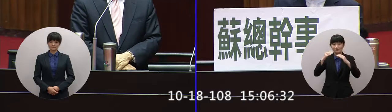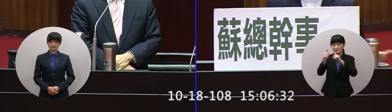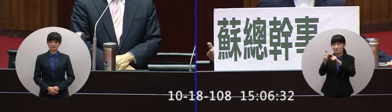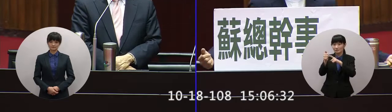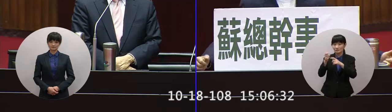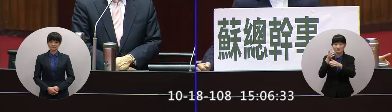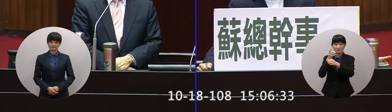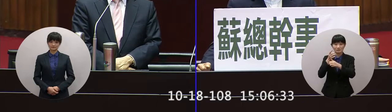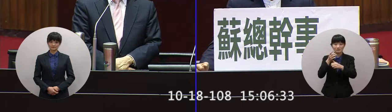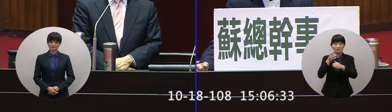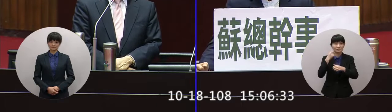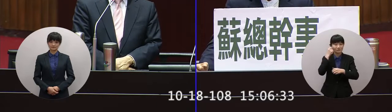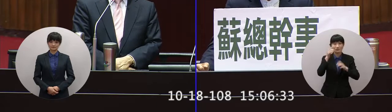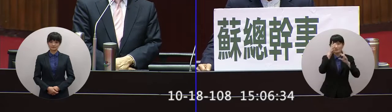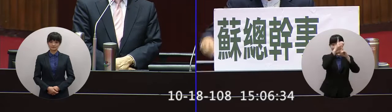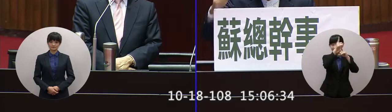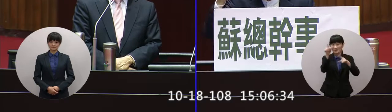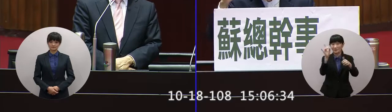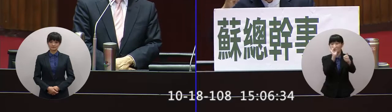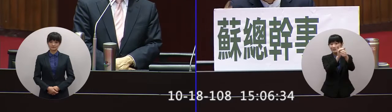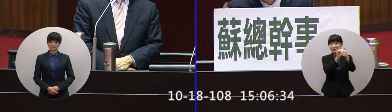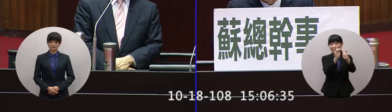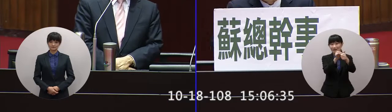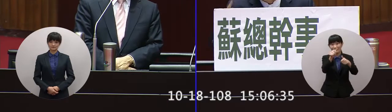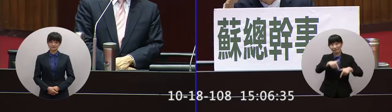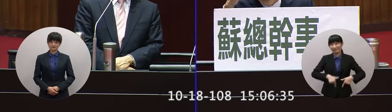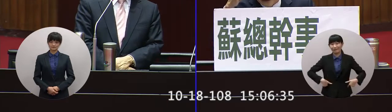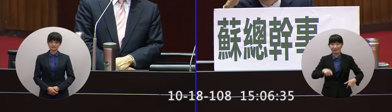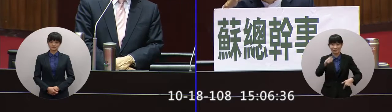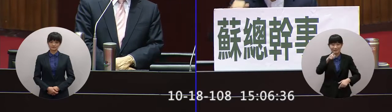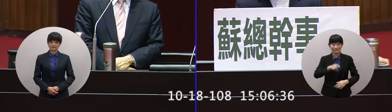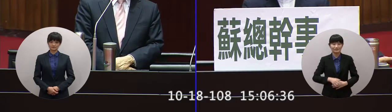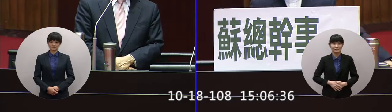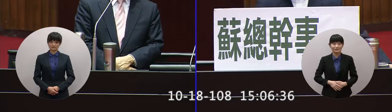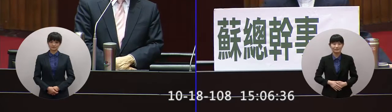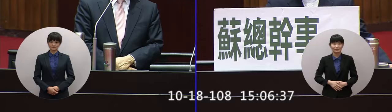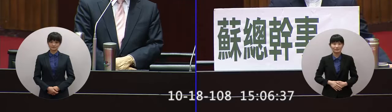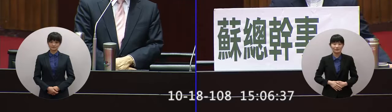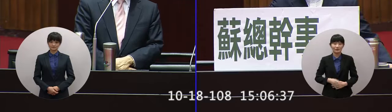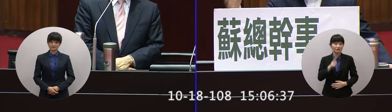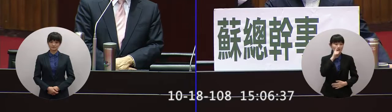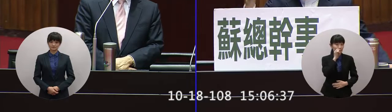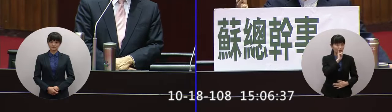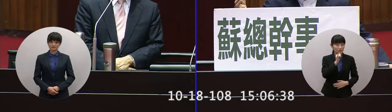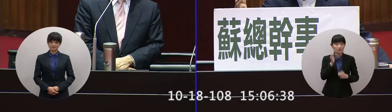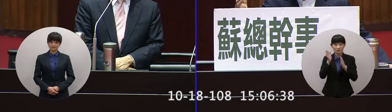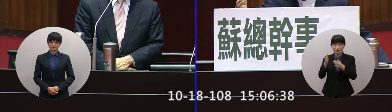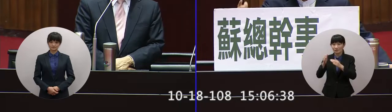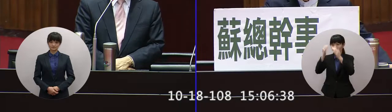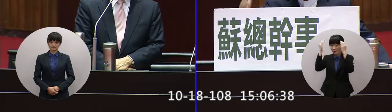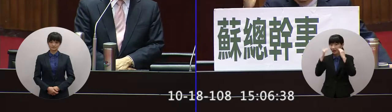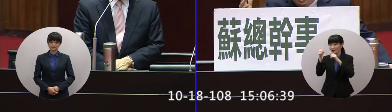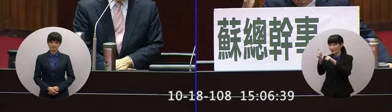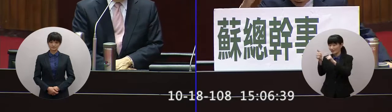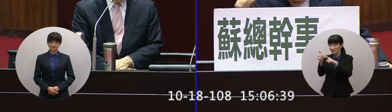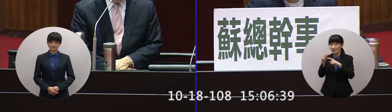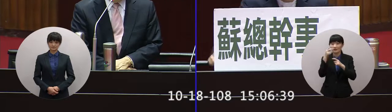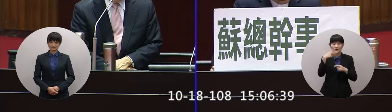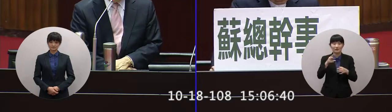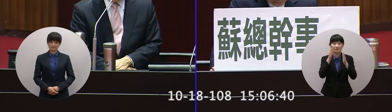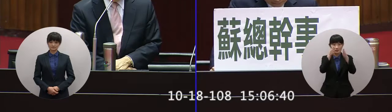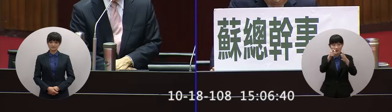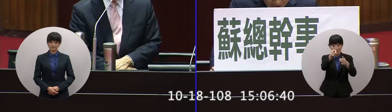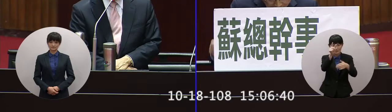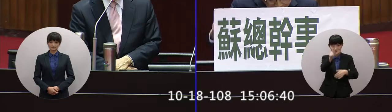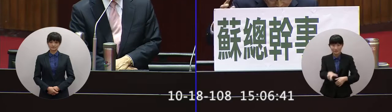蘇貞昌神明也敢騙所以陳曲是賣兩個人這個賣韓國瑜這個賣蘇貞